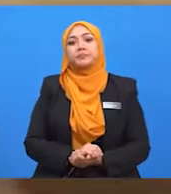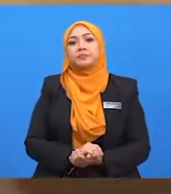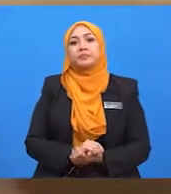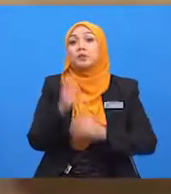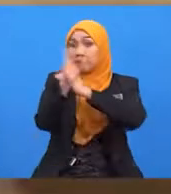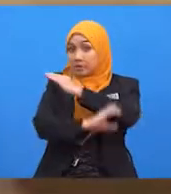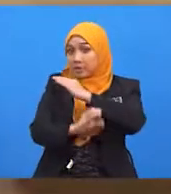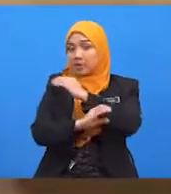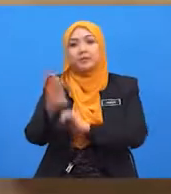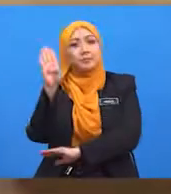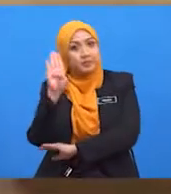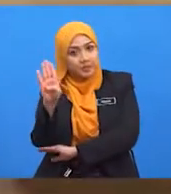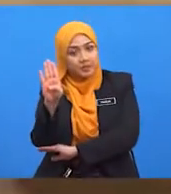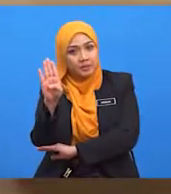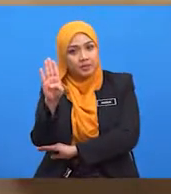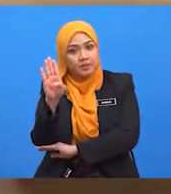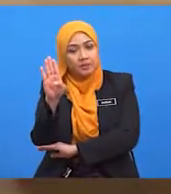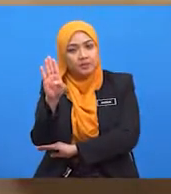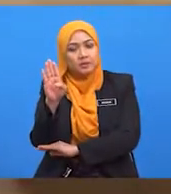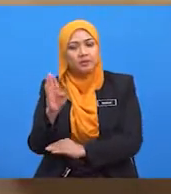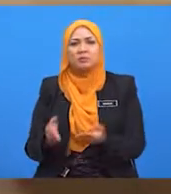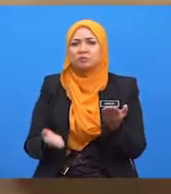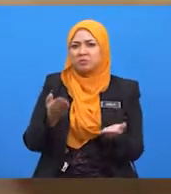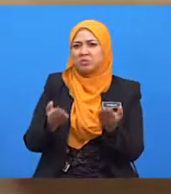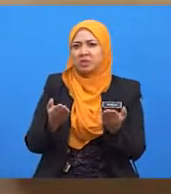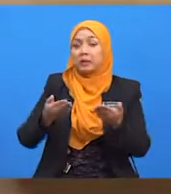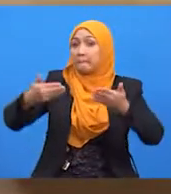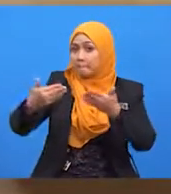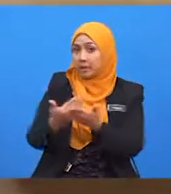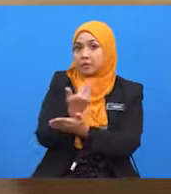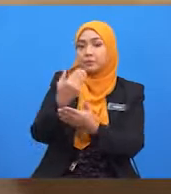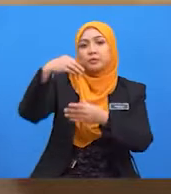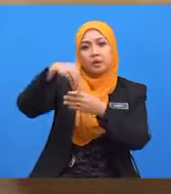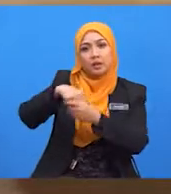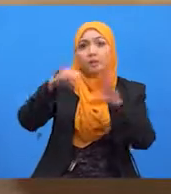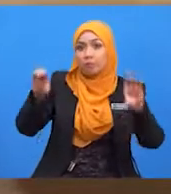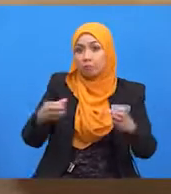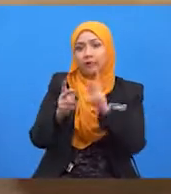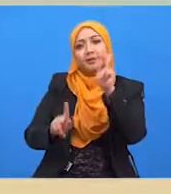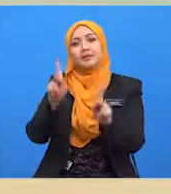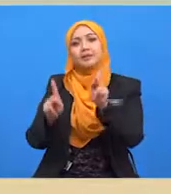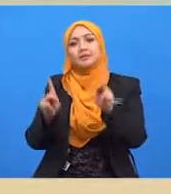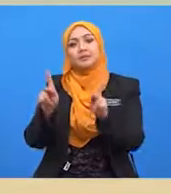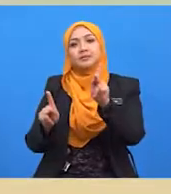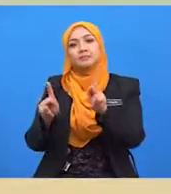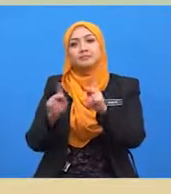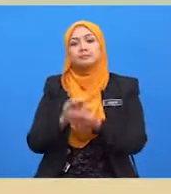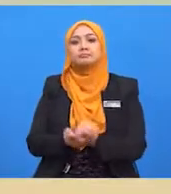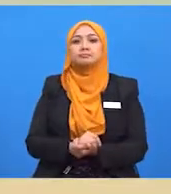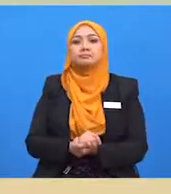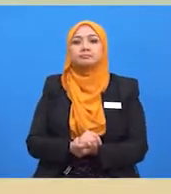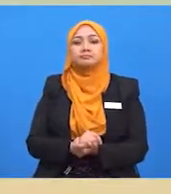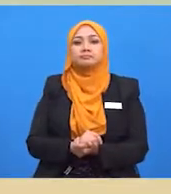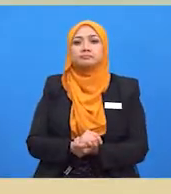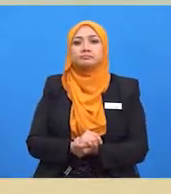B pula merupakan pemain baru dalam industri otomobil. Katakan, negara